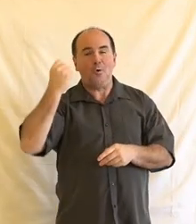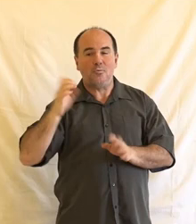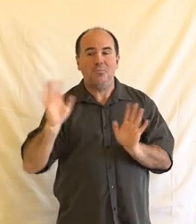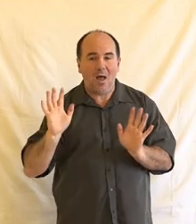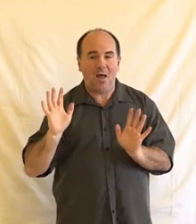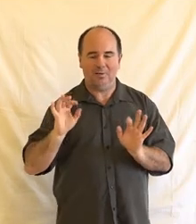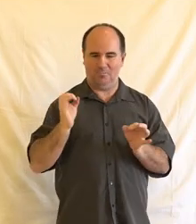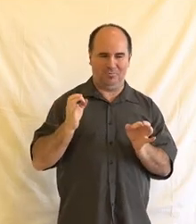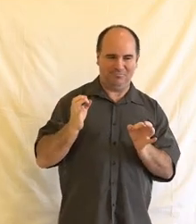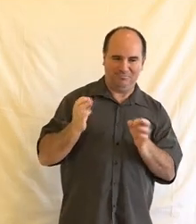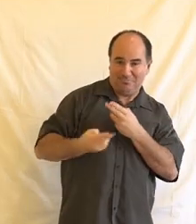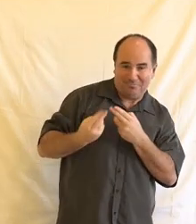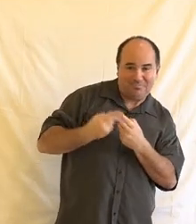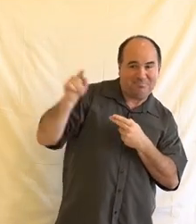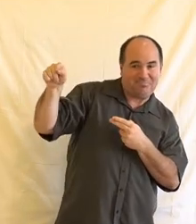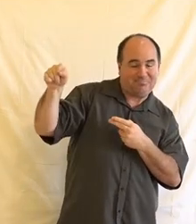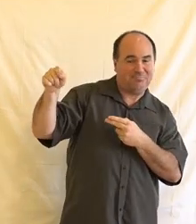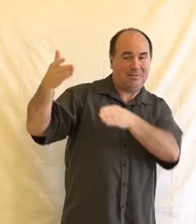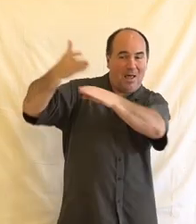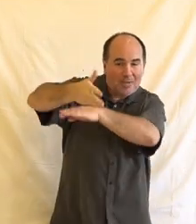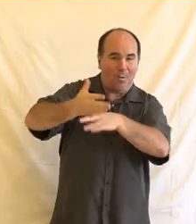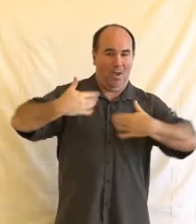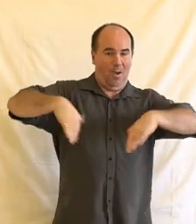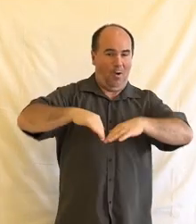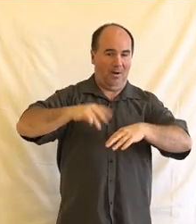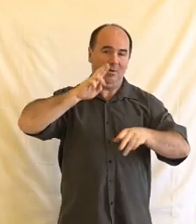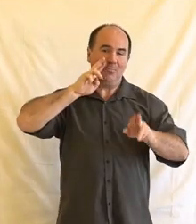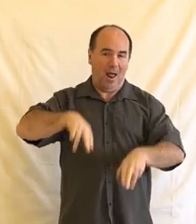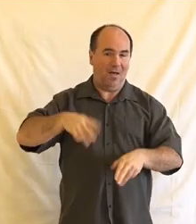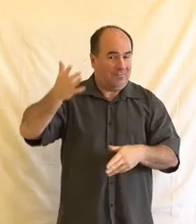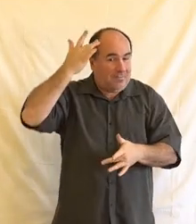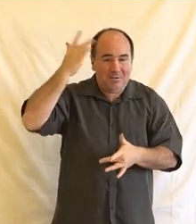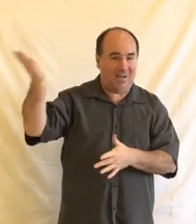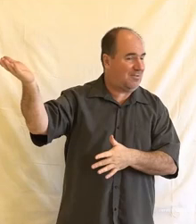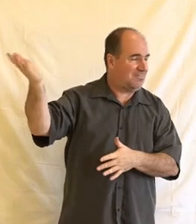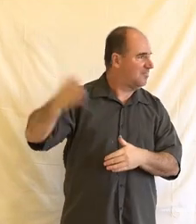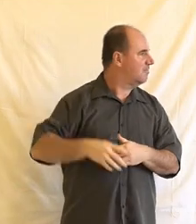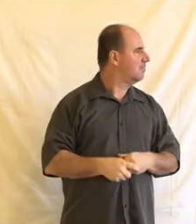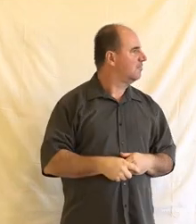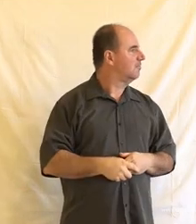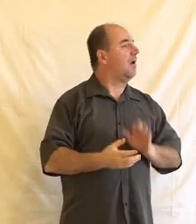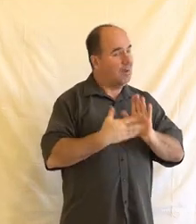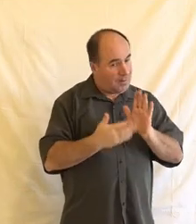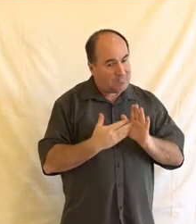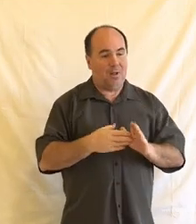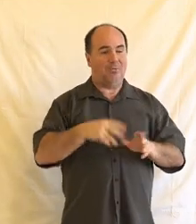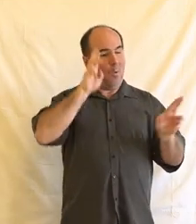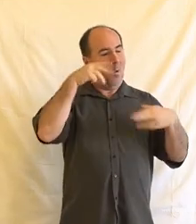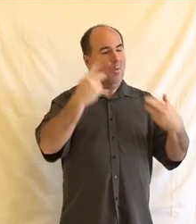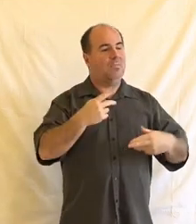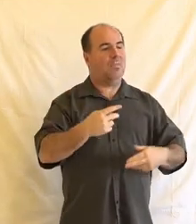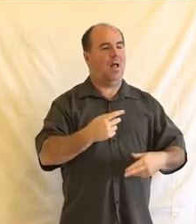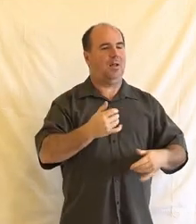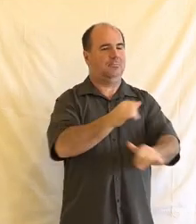důsledku věci, které taky v rámci veřejného prostoru se diskutují stále více, jako je eutanázie, nebo rozhodnutí o odpojení